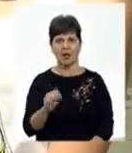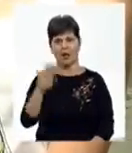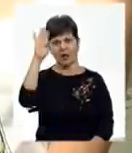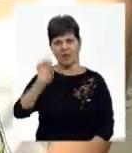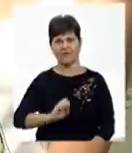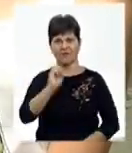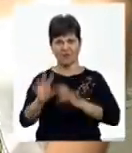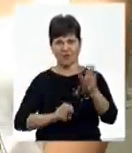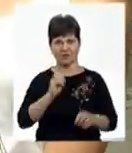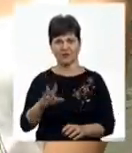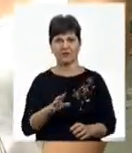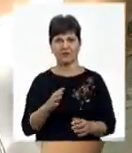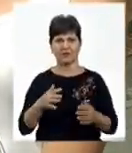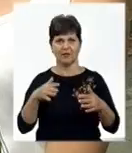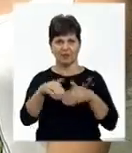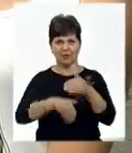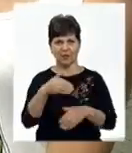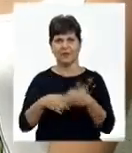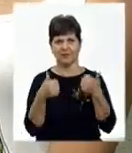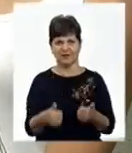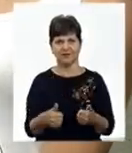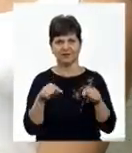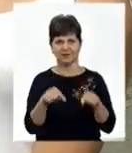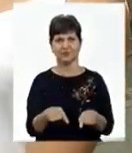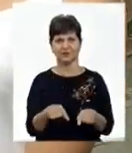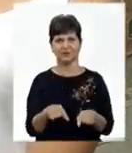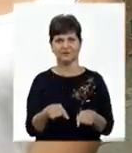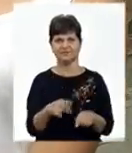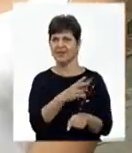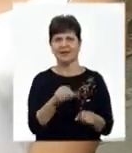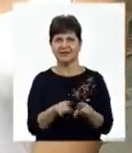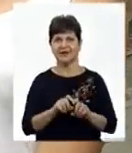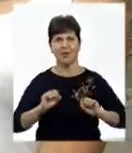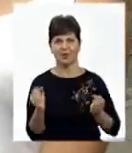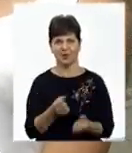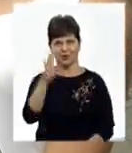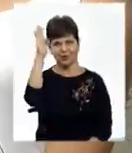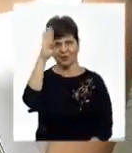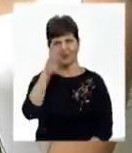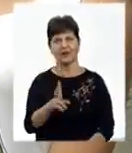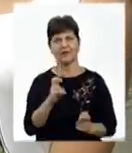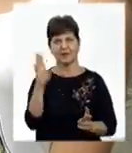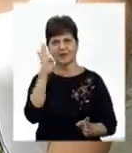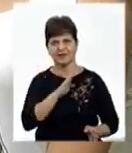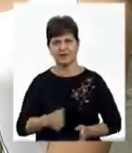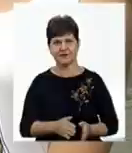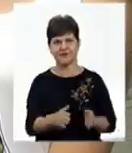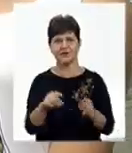фонтані купатися класно. Тут не така холодна вода, як в річки. Тут